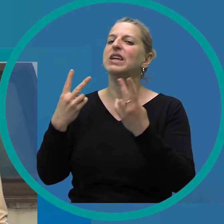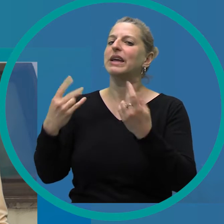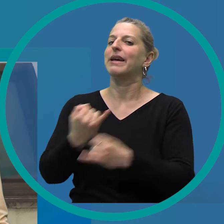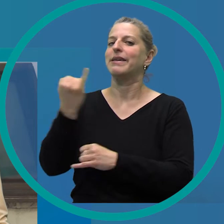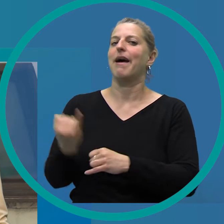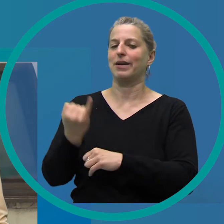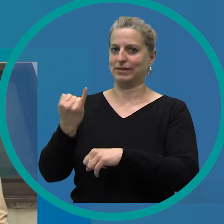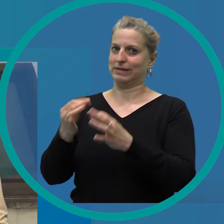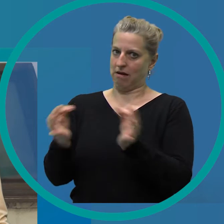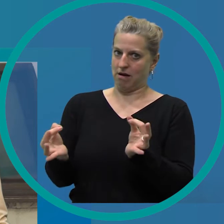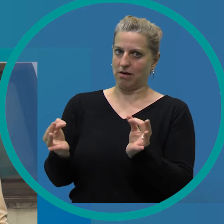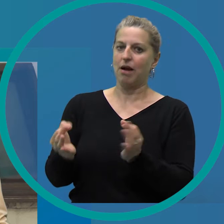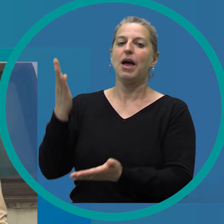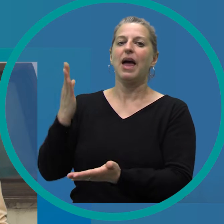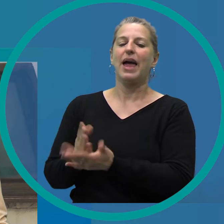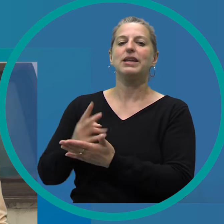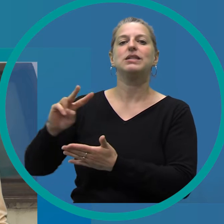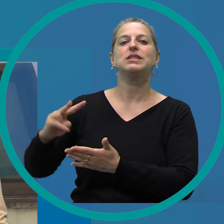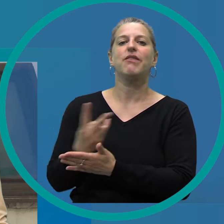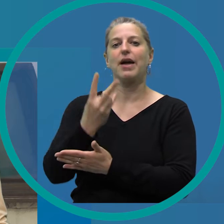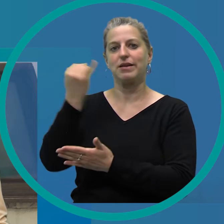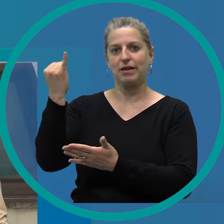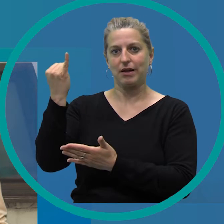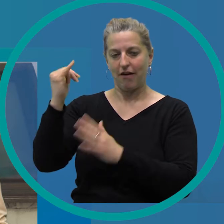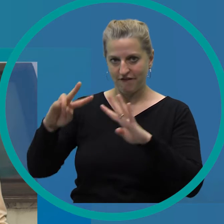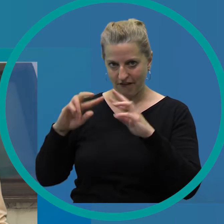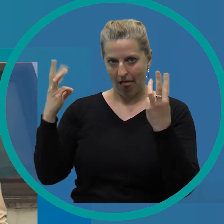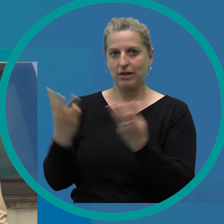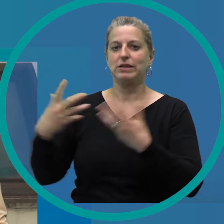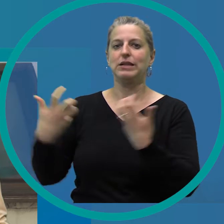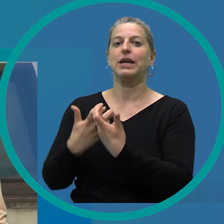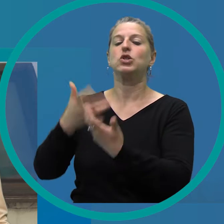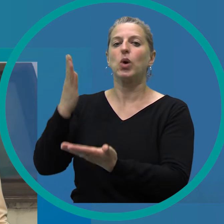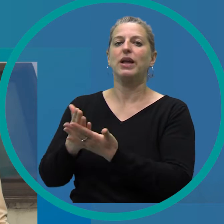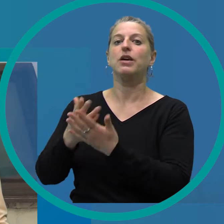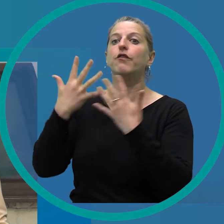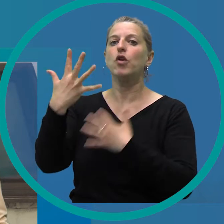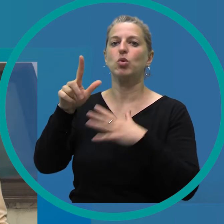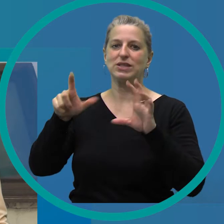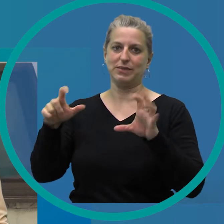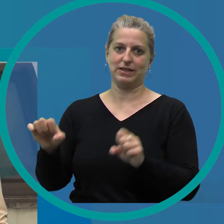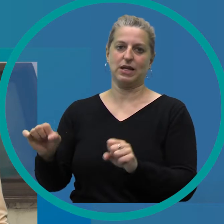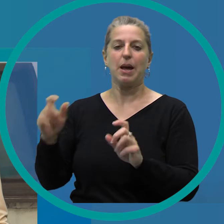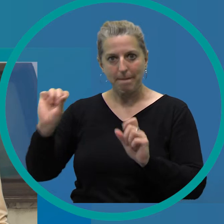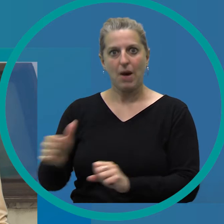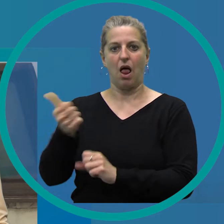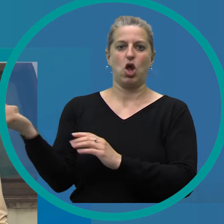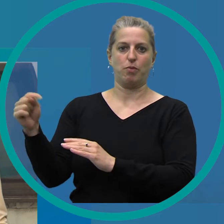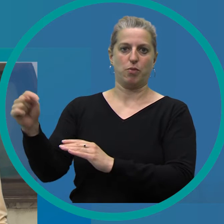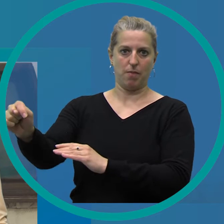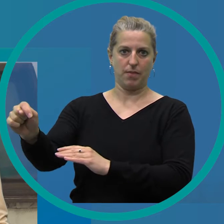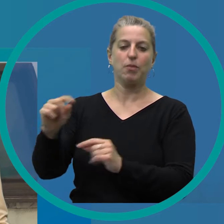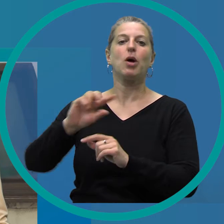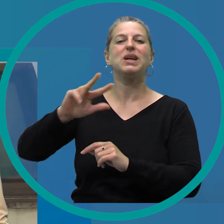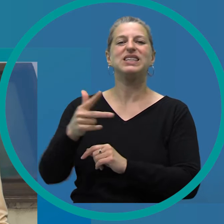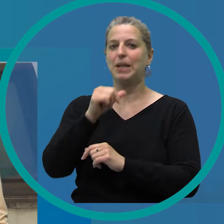Jahrestag. Das Ende des Zweiten Weltkrieges jährt sich am 8. Mai zum 75. Mal. In Oldenburg endete der Krieg faktisch bereits am